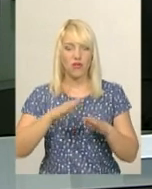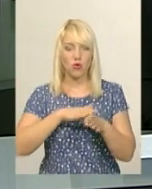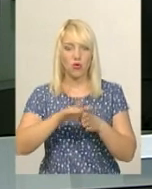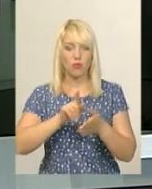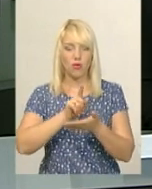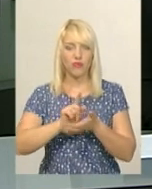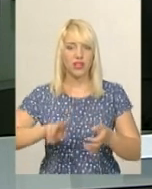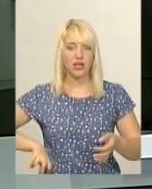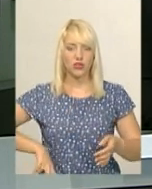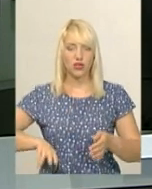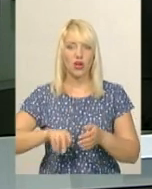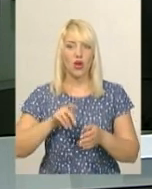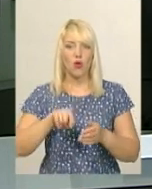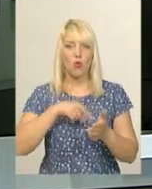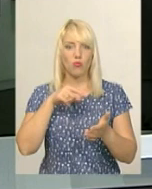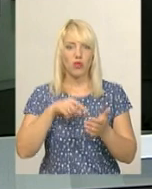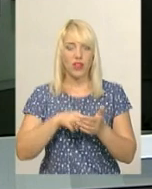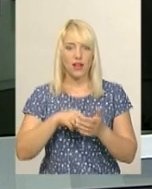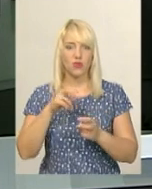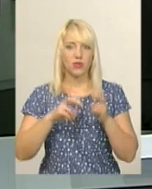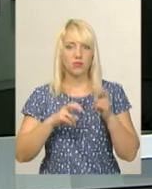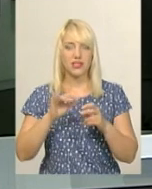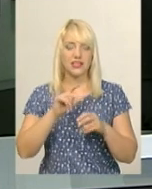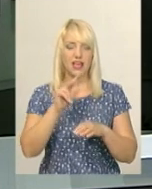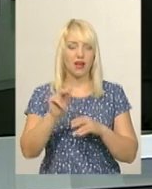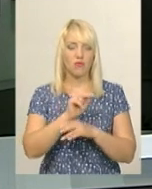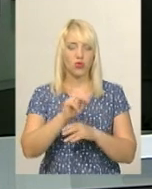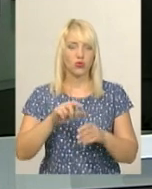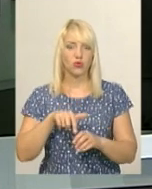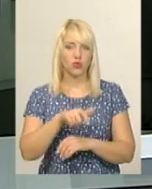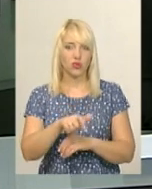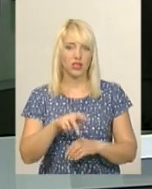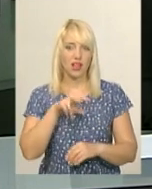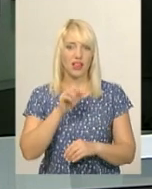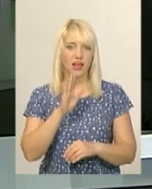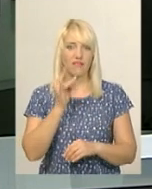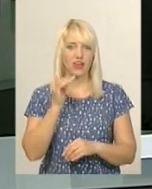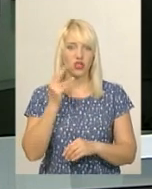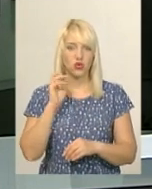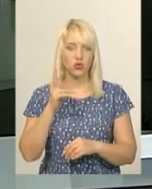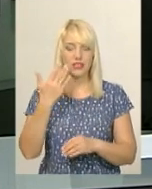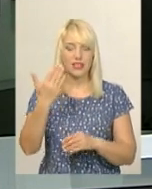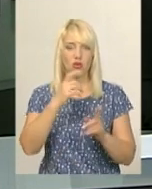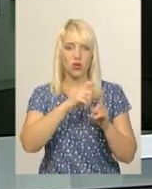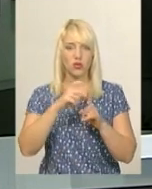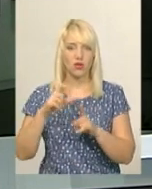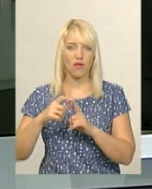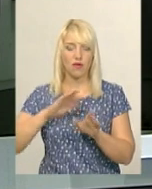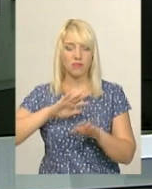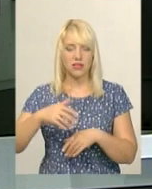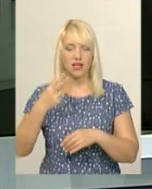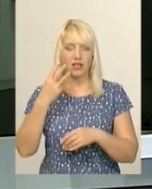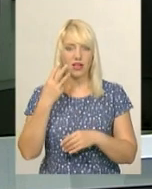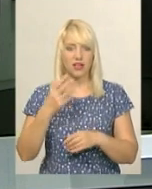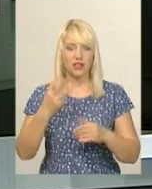підприємства з будівництва, ремонту та експлуатації доріг Хмельницької міської ради Микола Ваврищук. За його словами, за три години після зливи